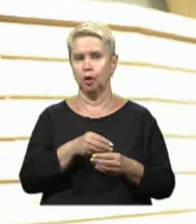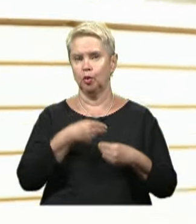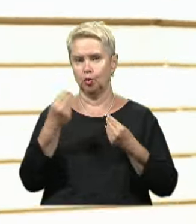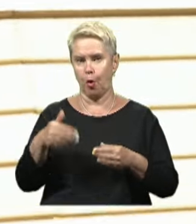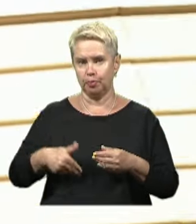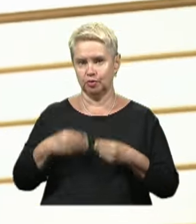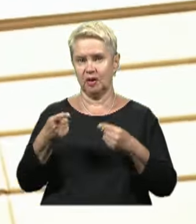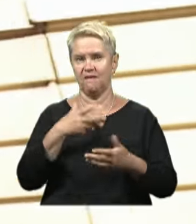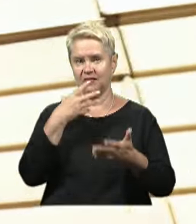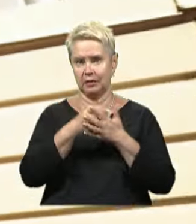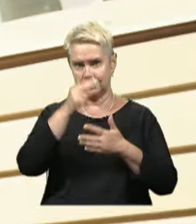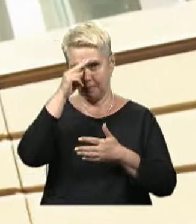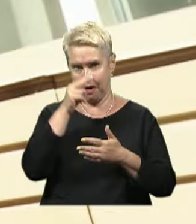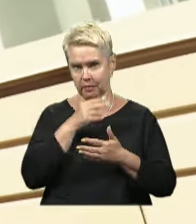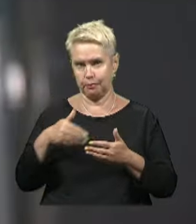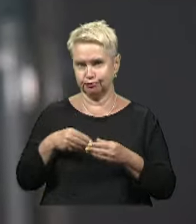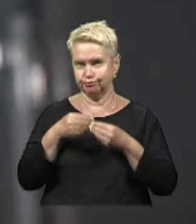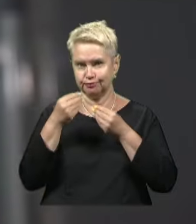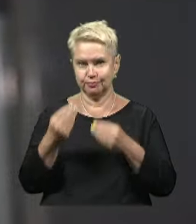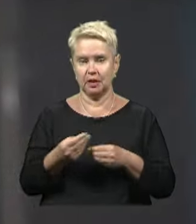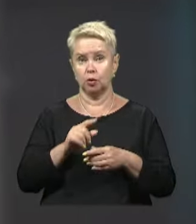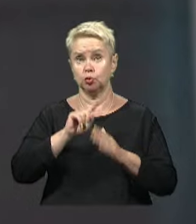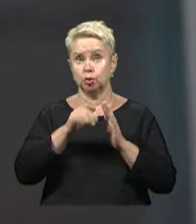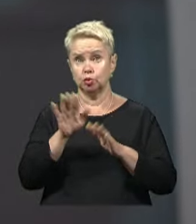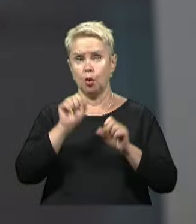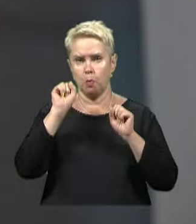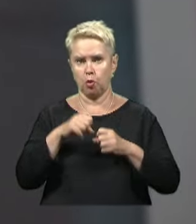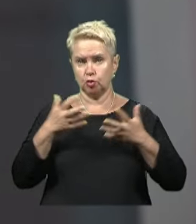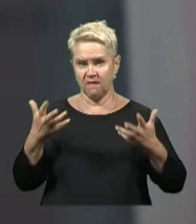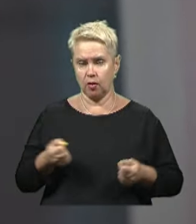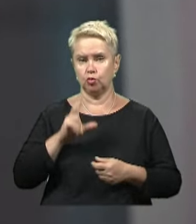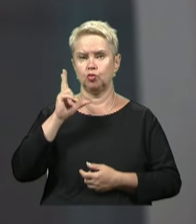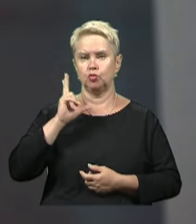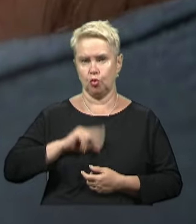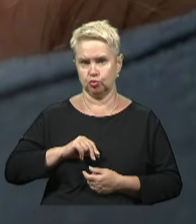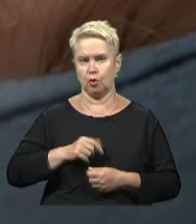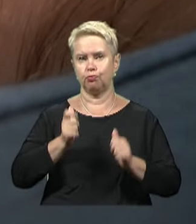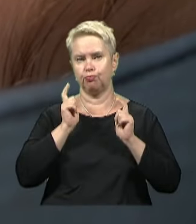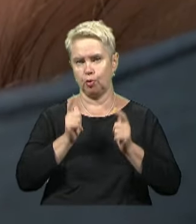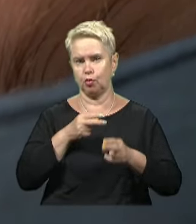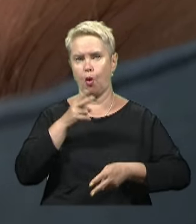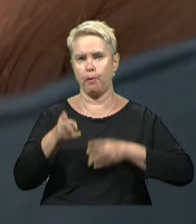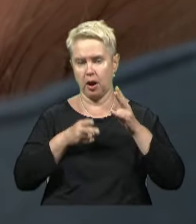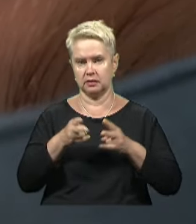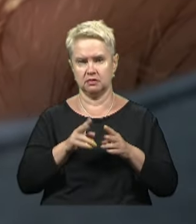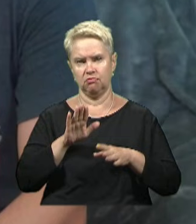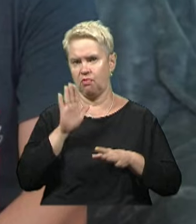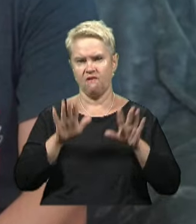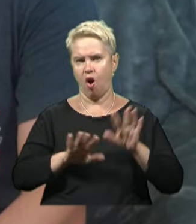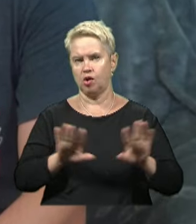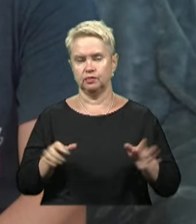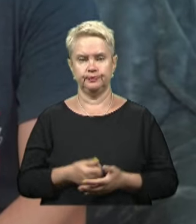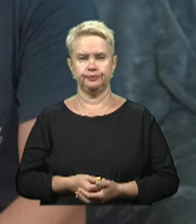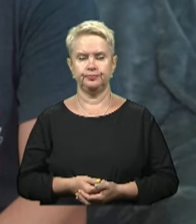Афіни став її власний батько. Згадує, щойно дізнався, що може врятувати донечку. Погодився на операцію, не вагаючись.